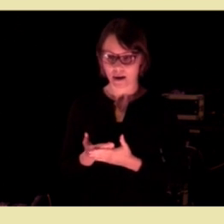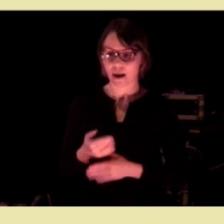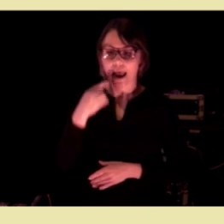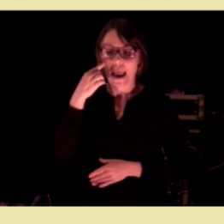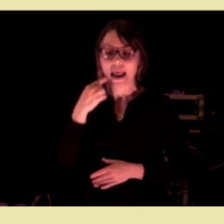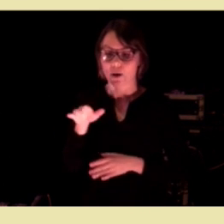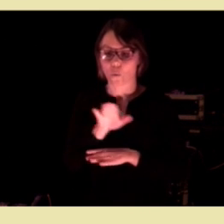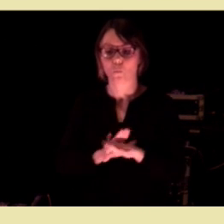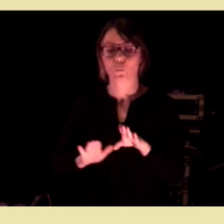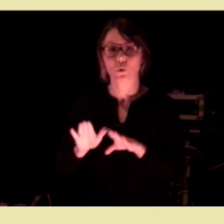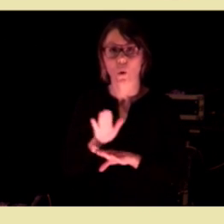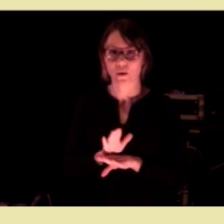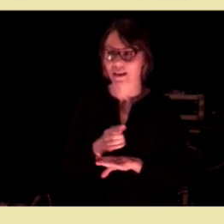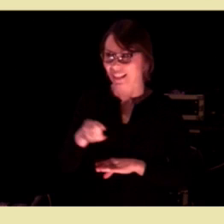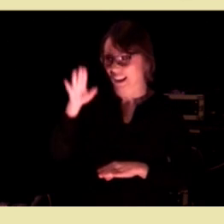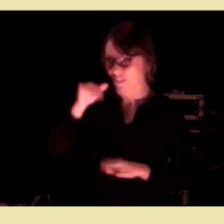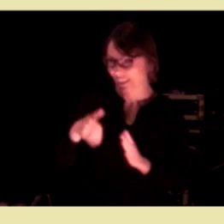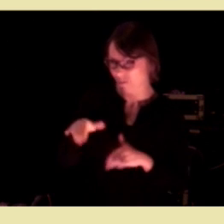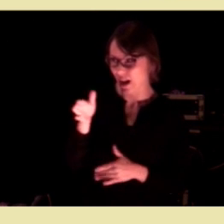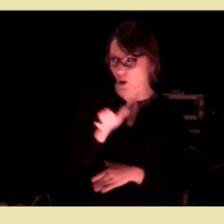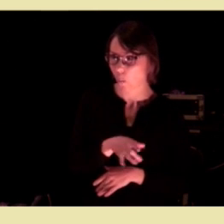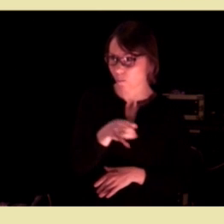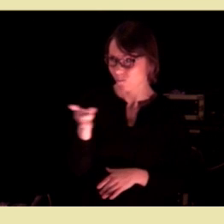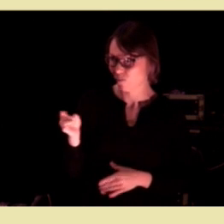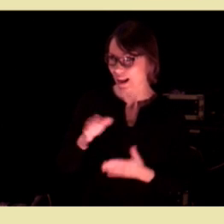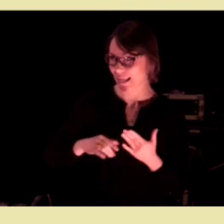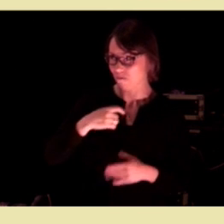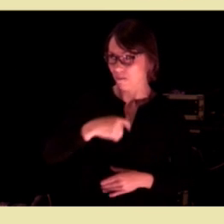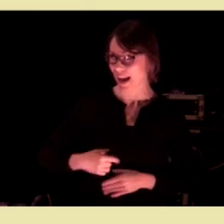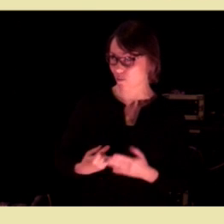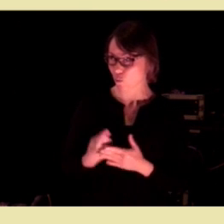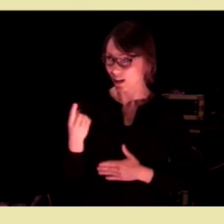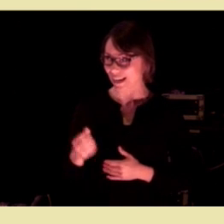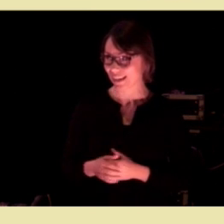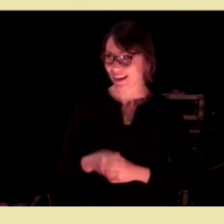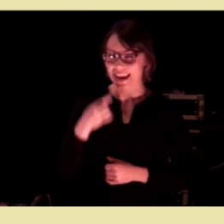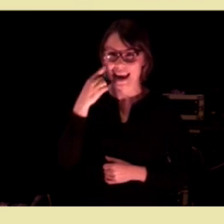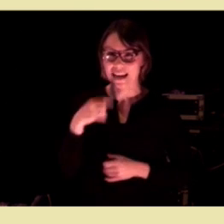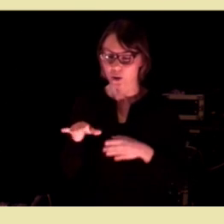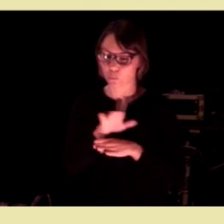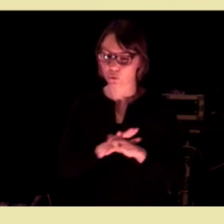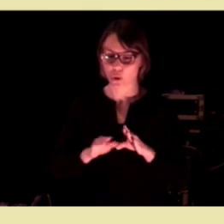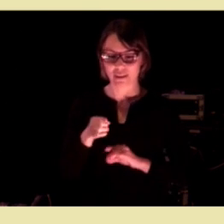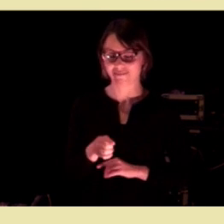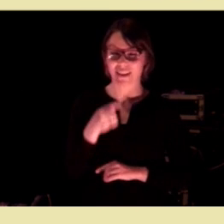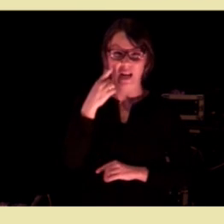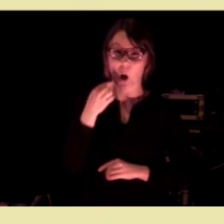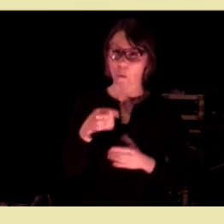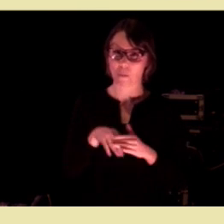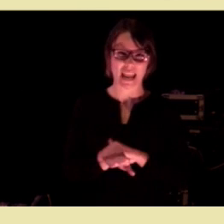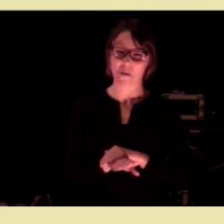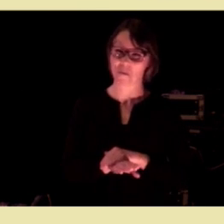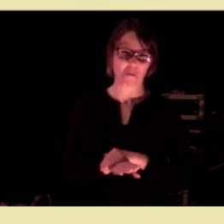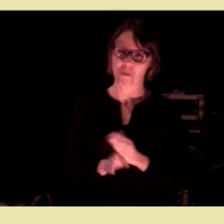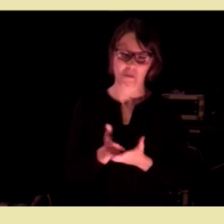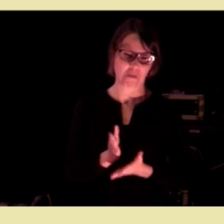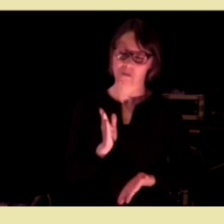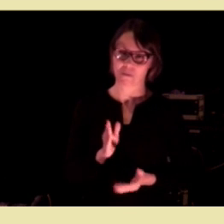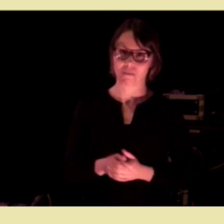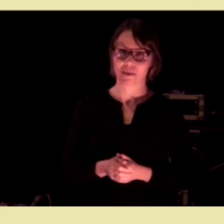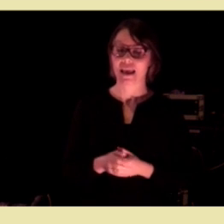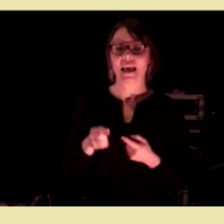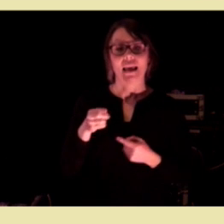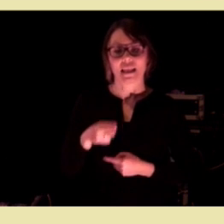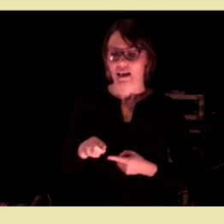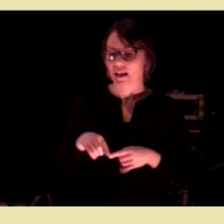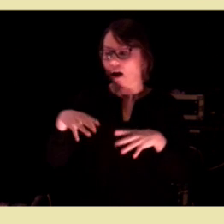eldreomsorg, det vet jo dere mer enn meg kanskje, eldreomsorg er ikke lenger et gamle hjem, men det er alt.